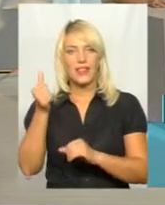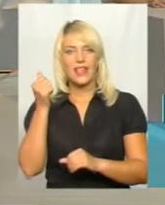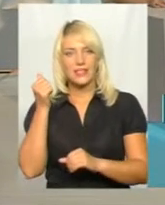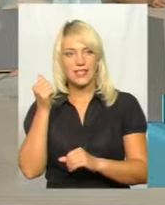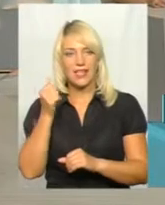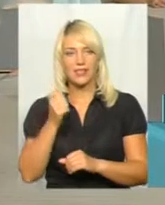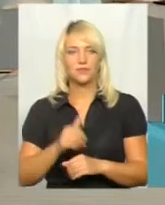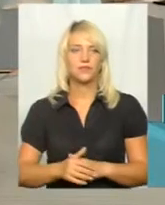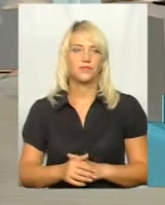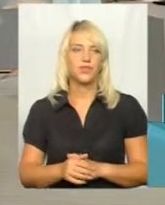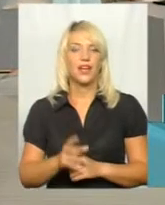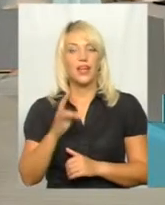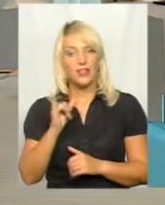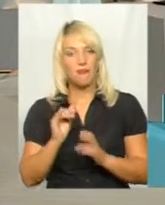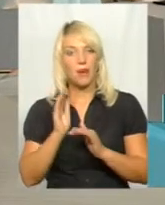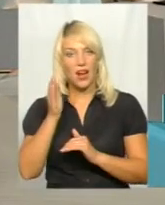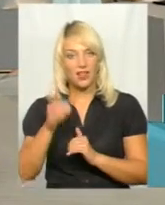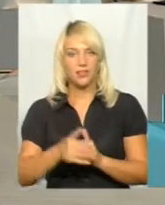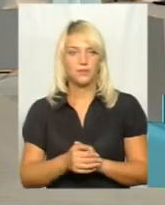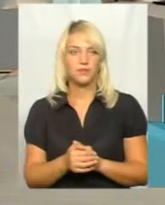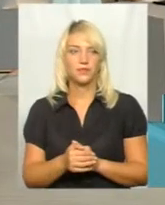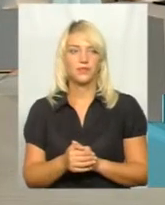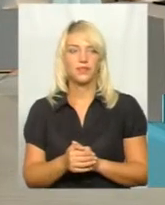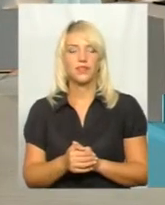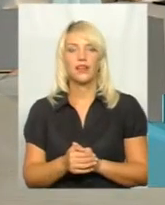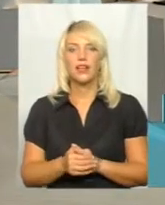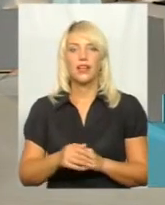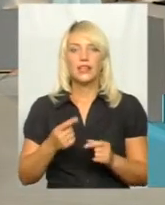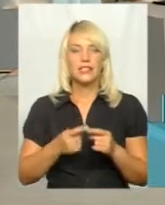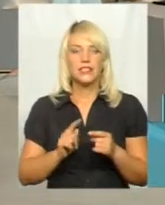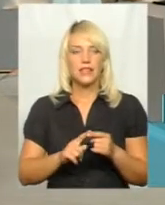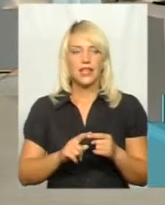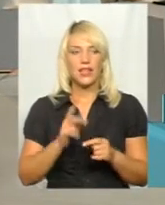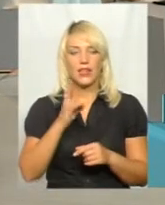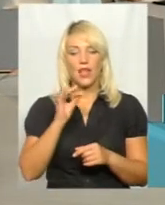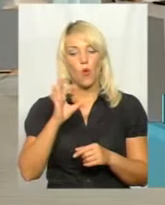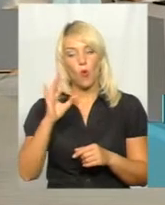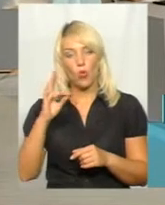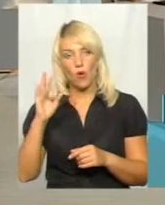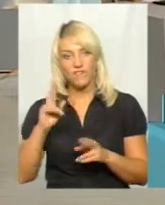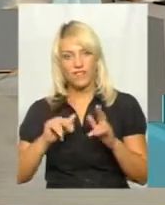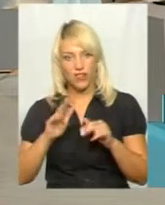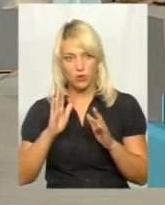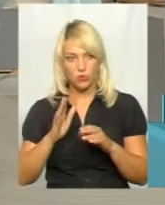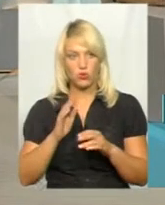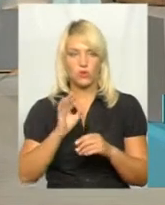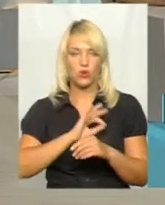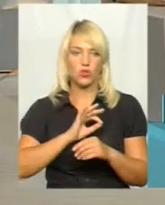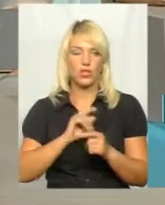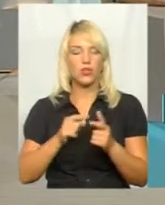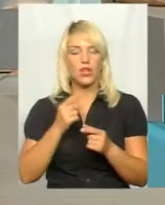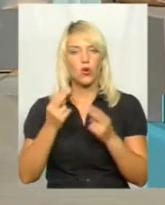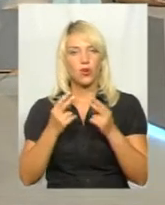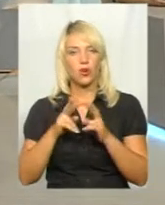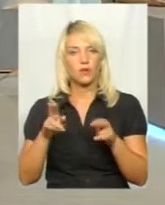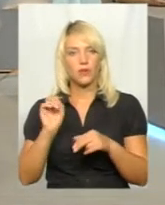вперед. Цікаве формулювання, назад, але вперед. Тобто це неонові фарби будуть використовуватися, але в тих відтінках, які були раніше? Ні,